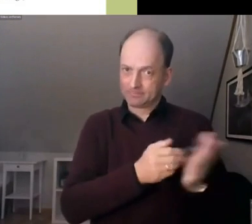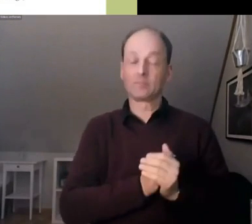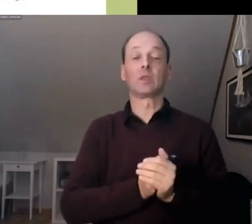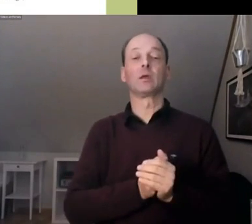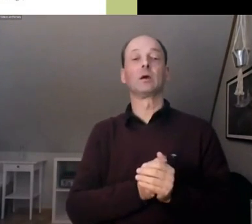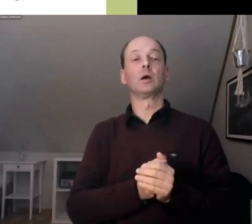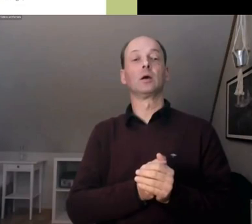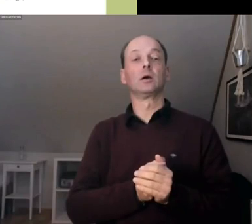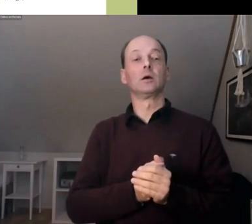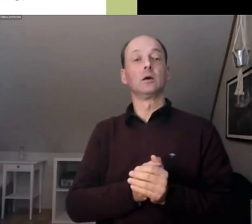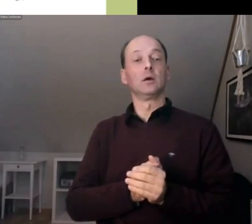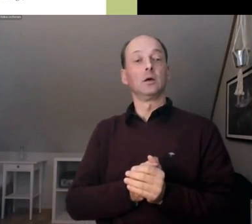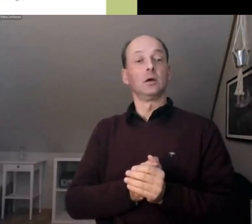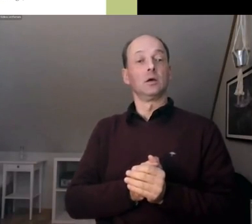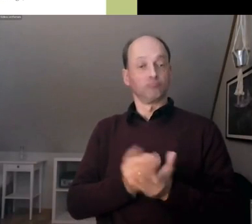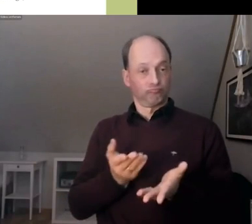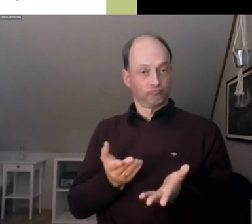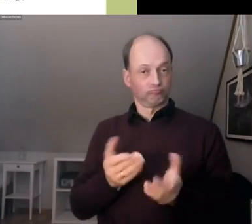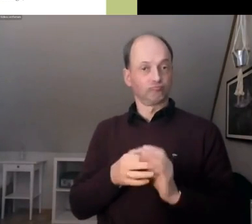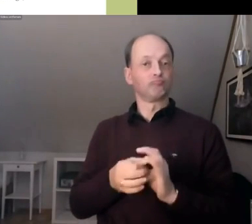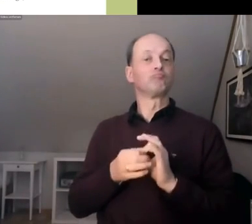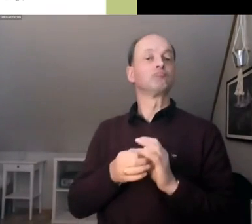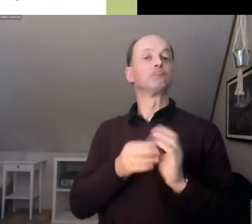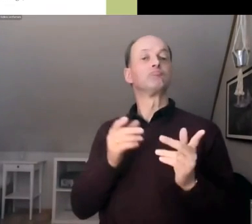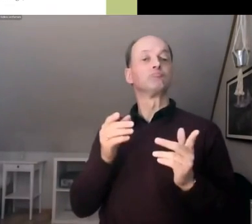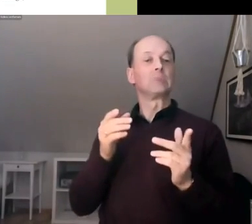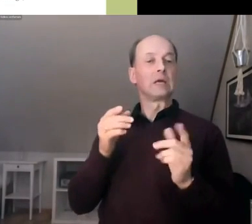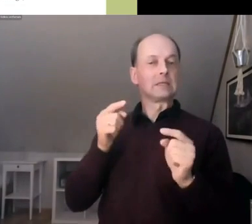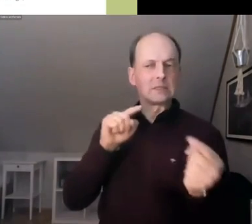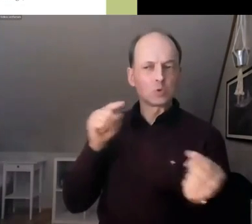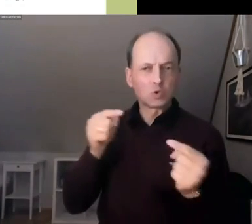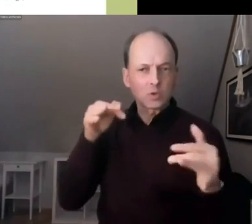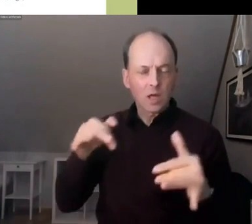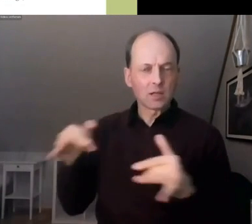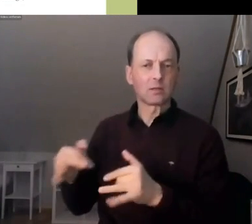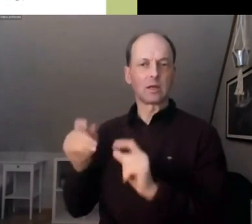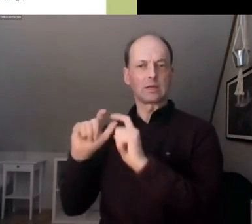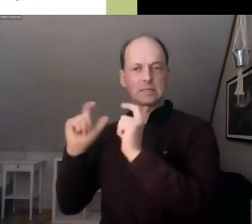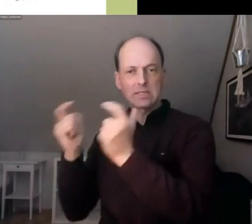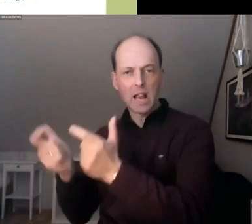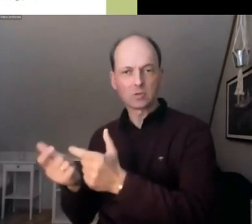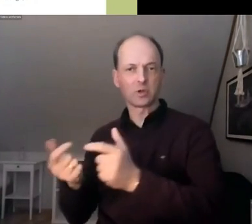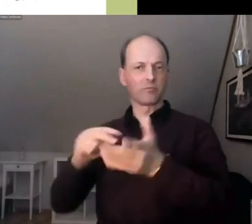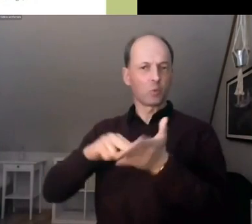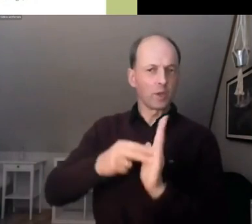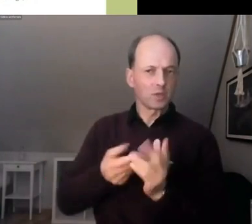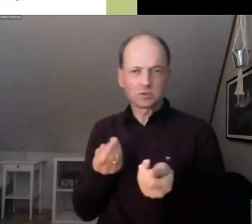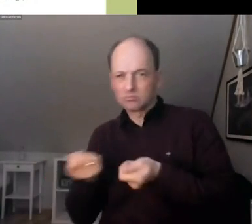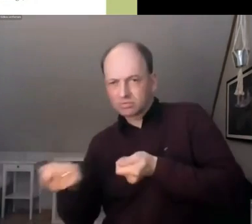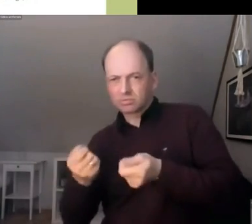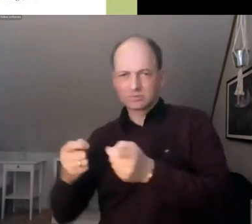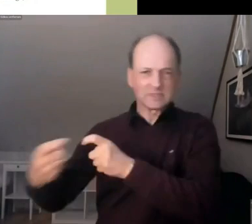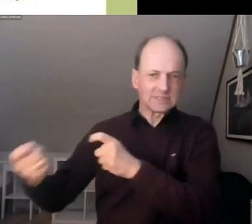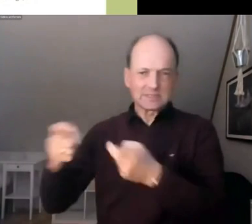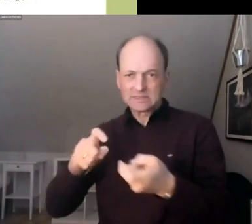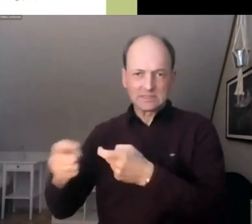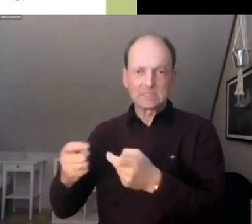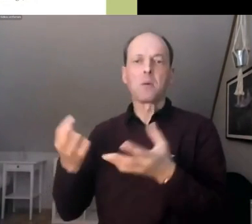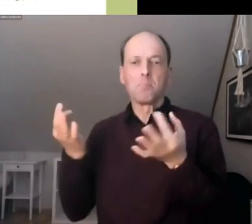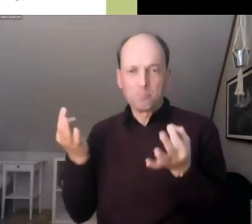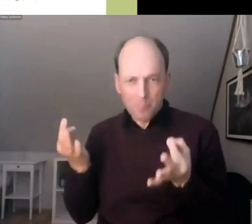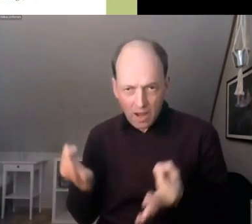und auch das gesellschaftliche und politische Ringen um die richtigen Lösungen für diese Situation sind notwendig und müssen